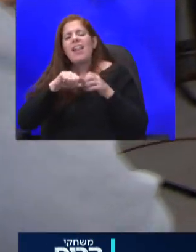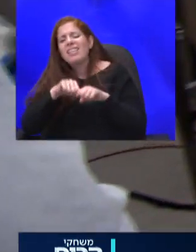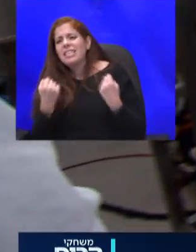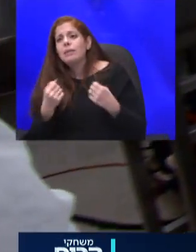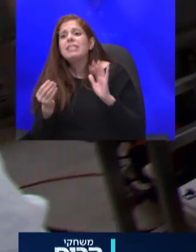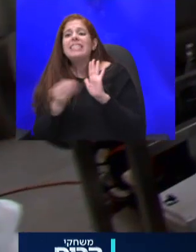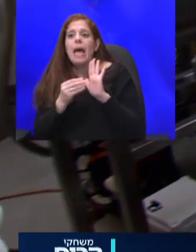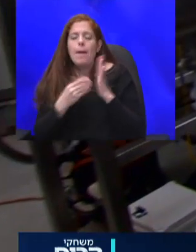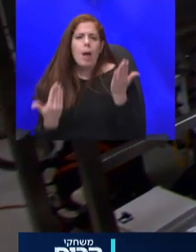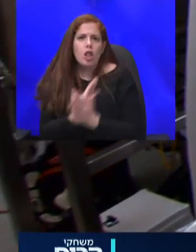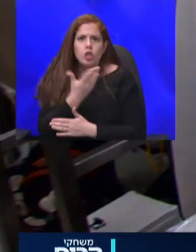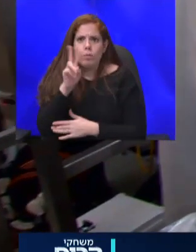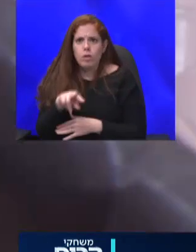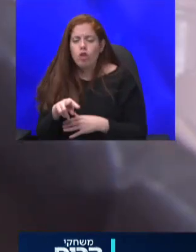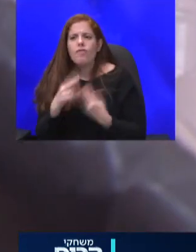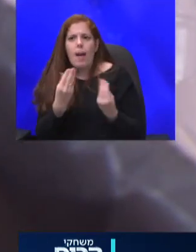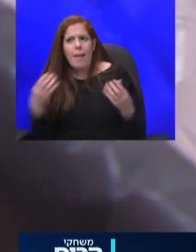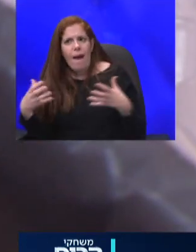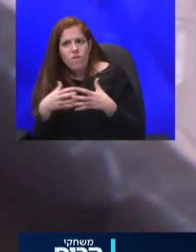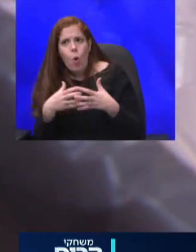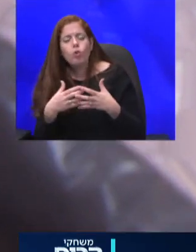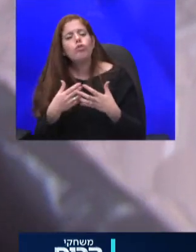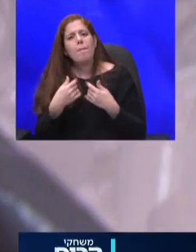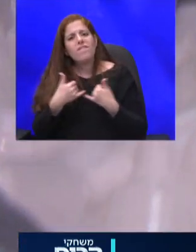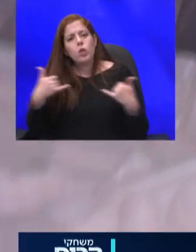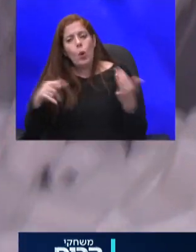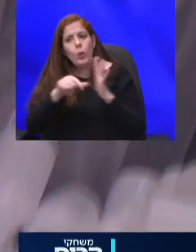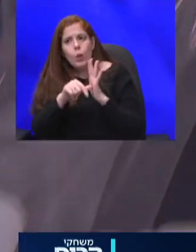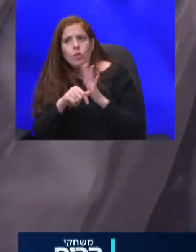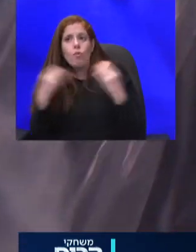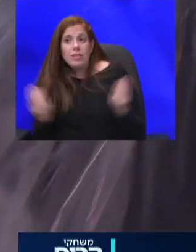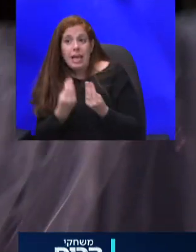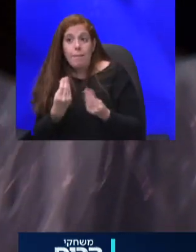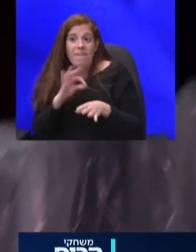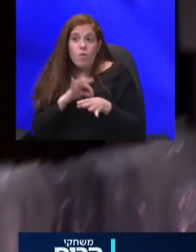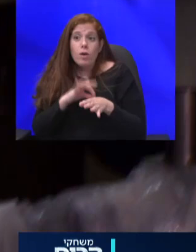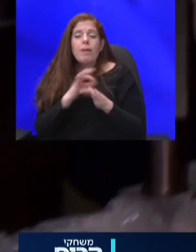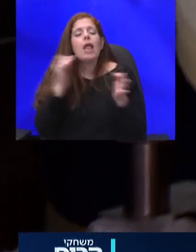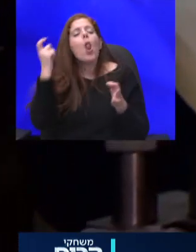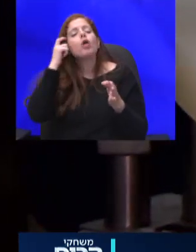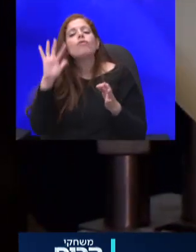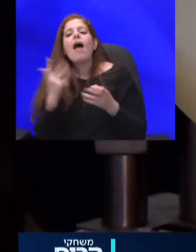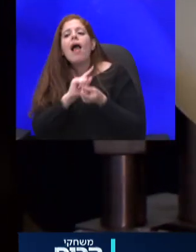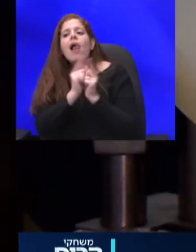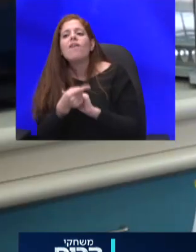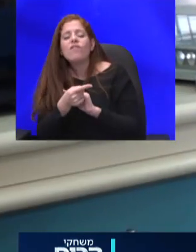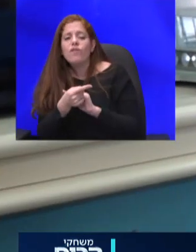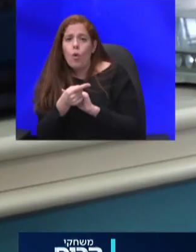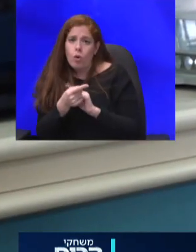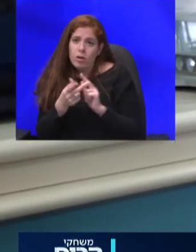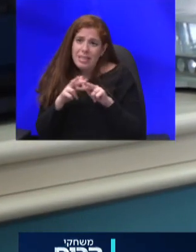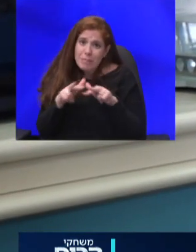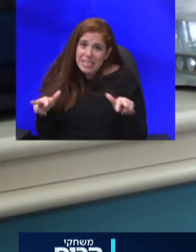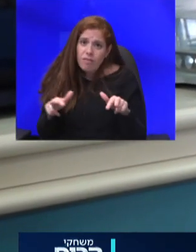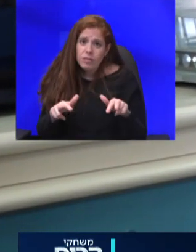וחברות רבות שעוסקות בפיתוח טכנולוגיות ומוצרים רפואיים החלו לחשוב כיצד להפוך את הלימון ללימונדה פתאום